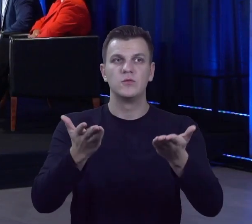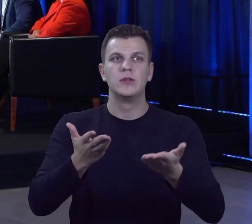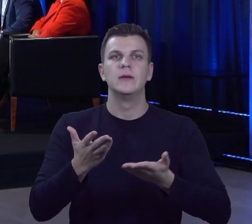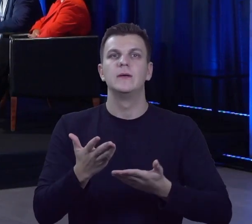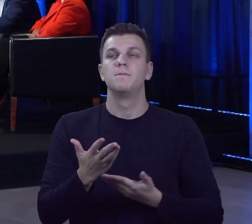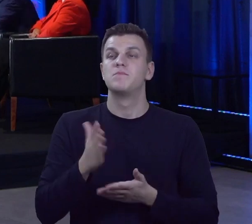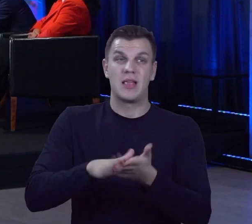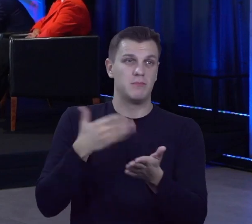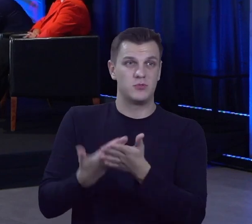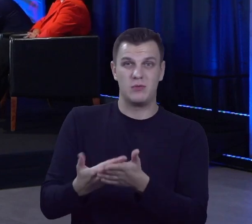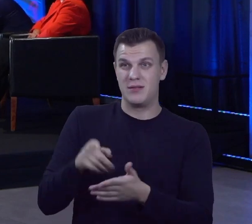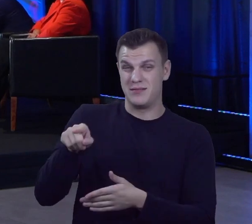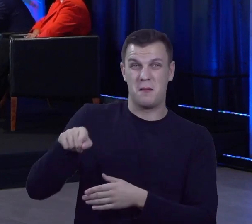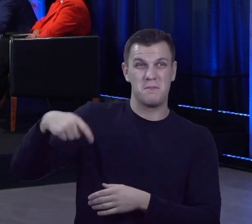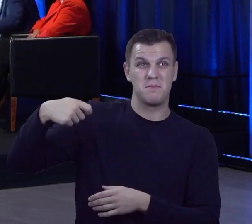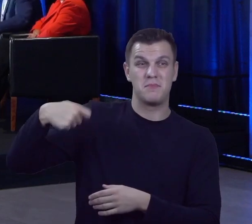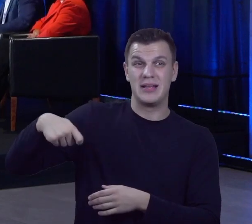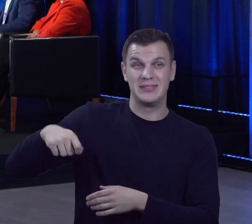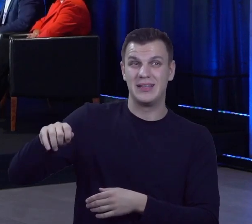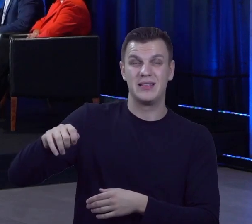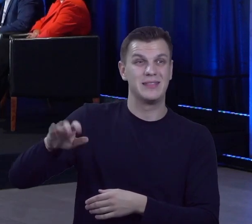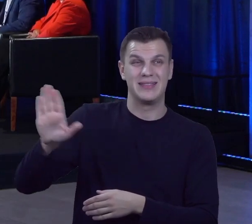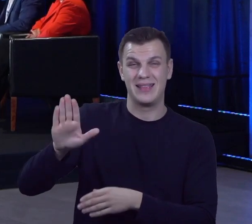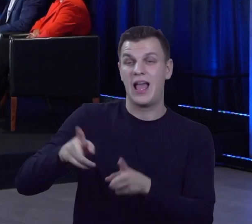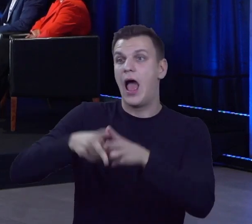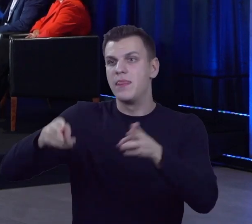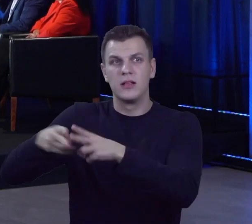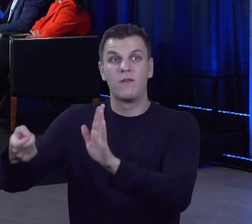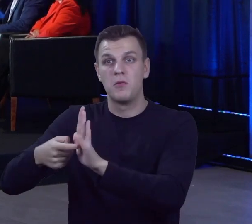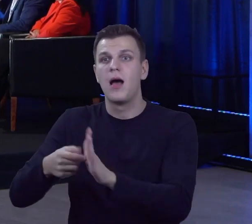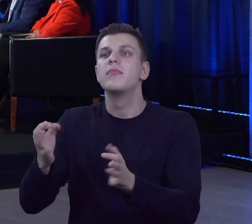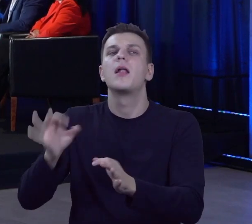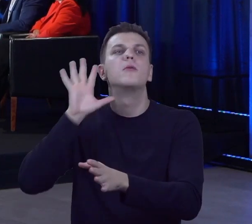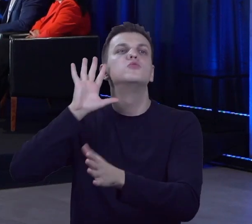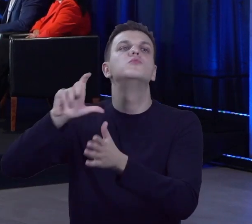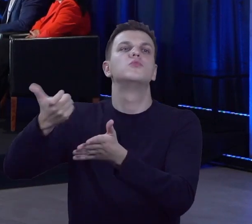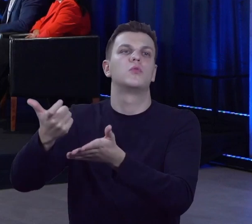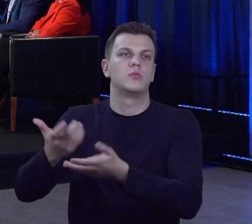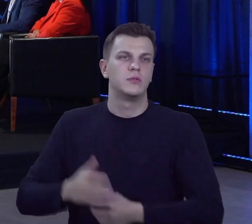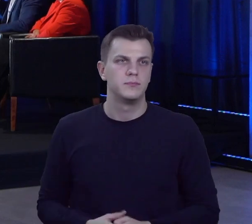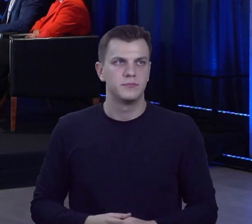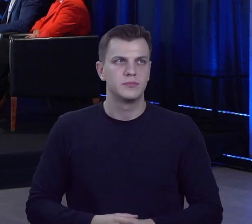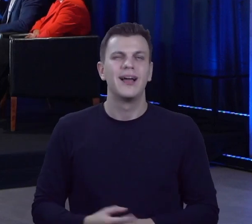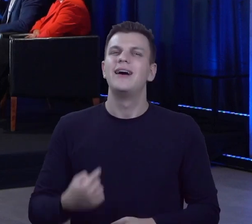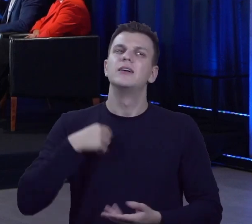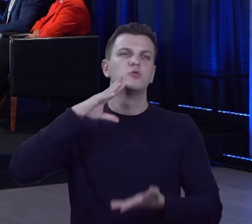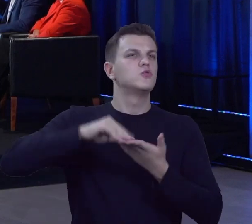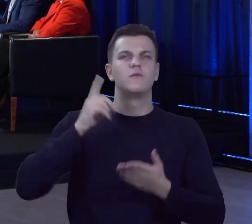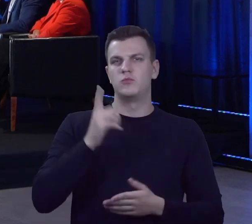by było, gdyby tam wprowadzono kadencyjność? nie lider. Pan prezydent Hedzic. Ja też znów muszę zapytać,